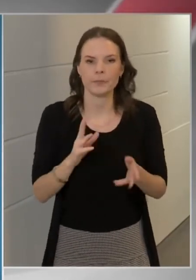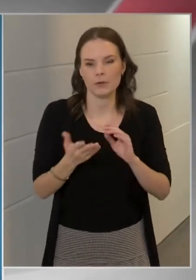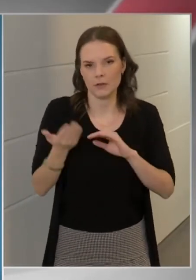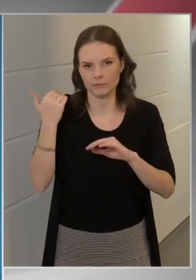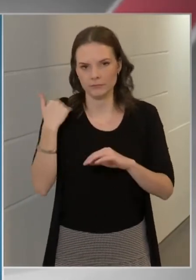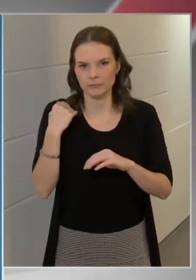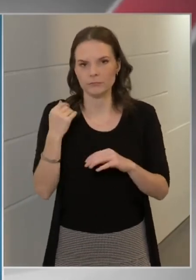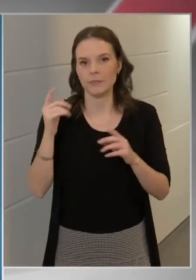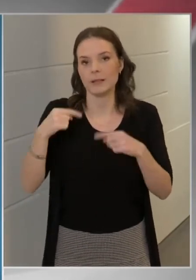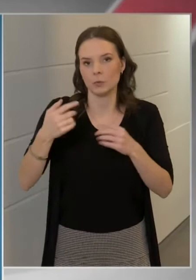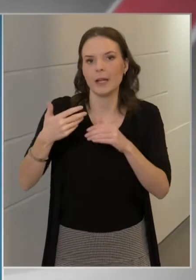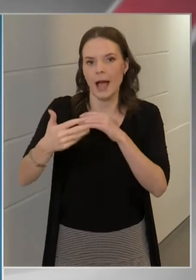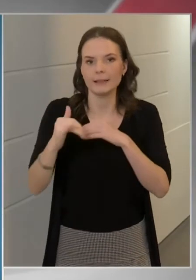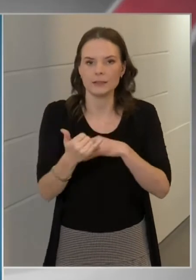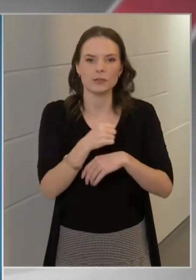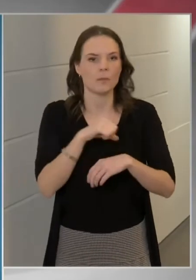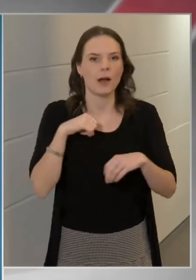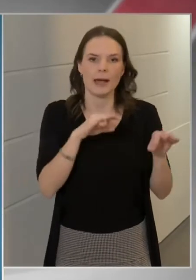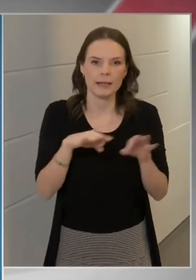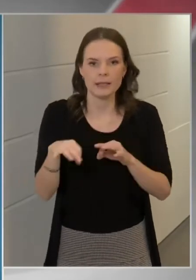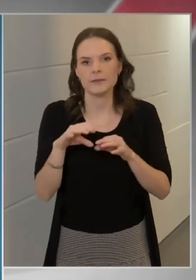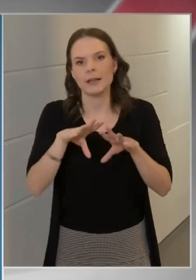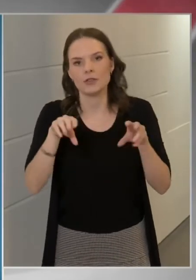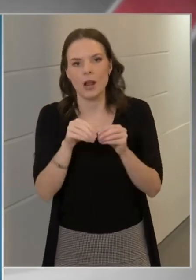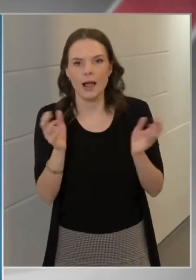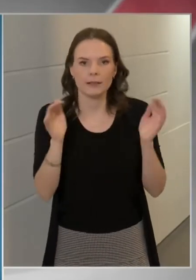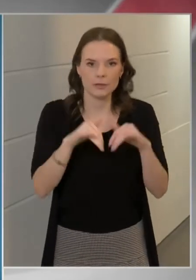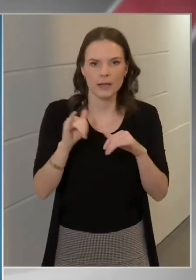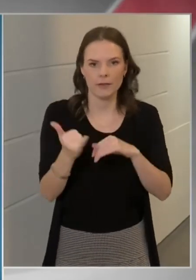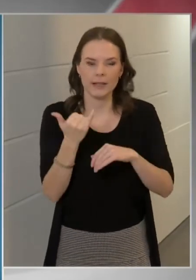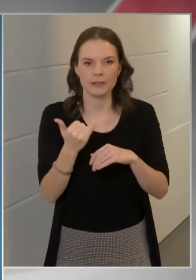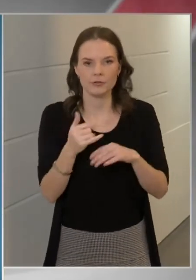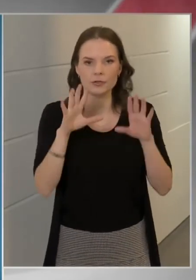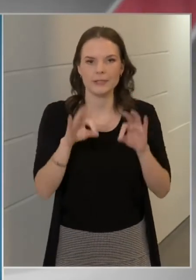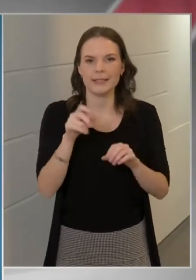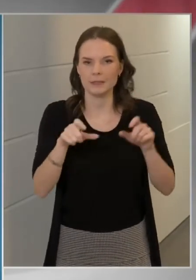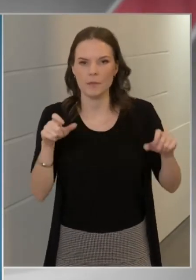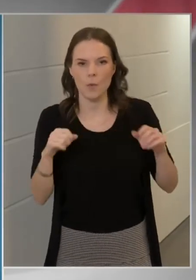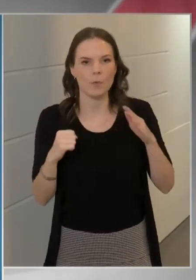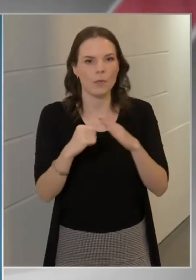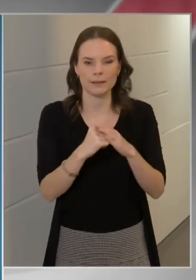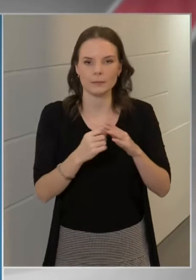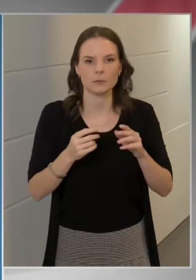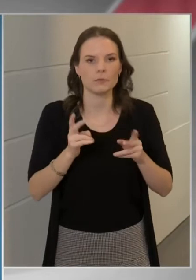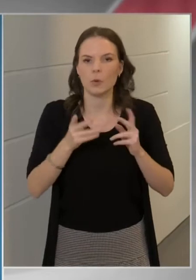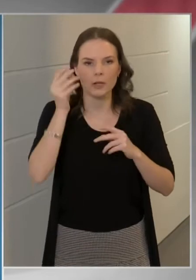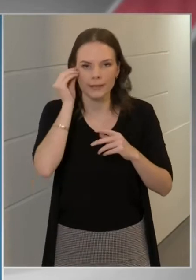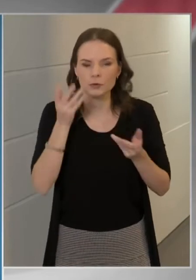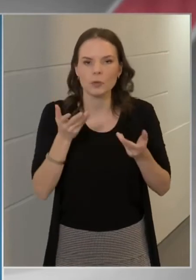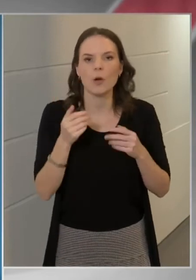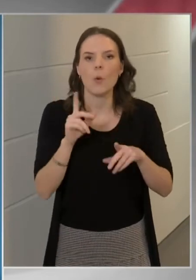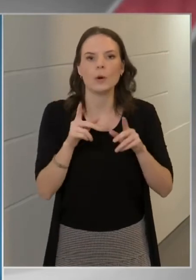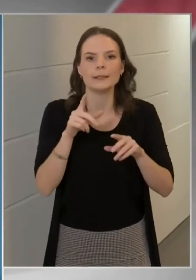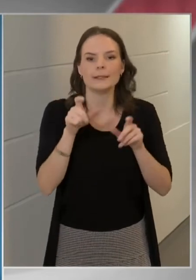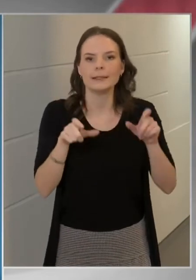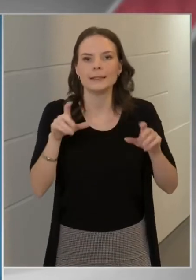médiafelületen olvasható már a hír, hogy a koronavírusnak egy mutáns víruse jelent meg, Nagy-Britannia déli részén. A kormány a